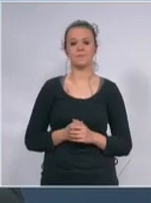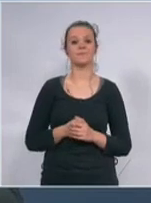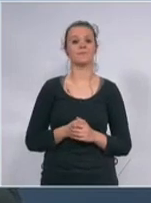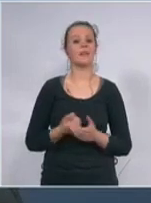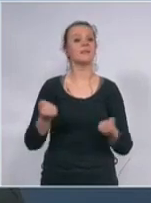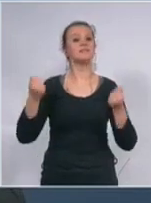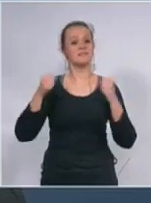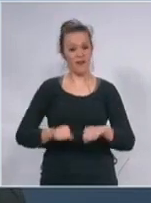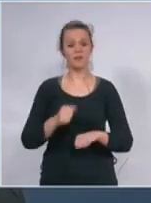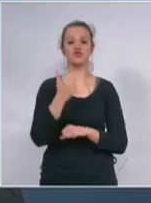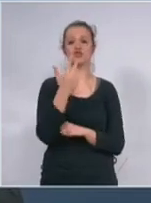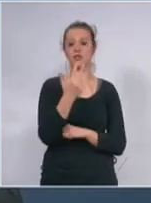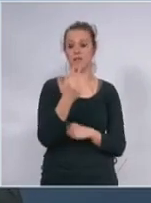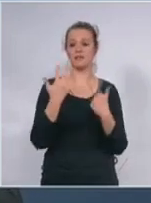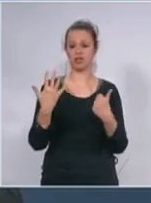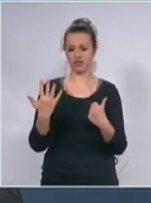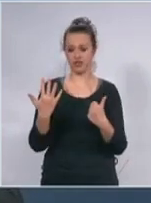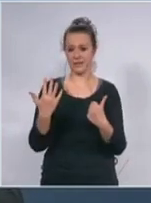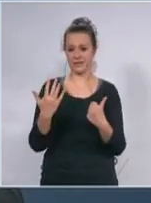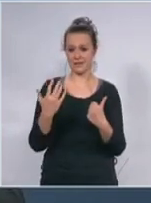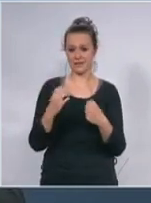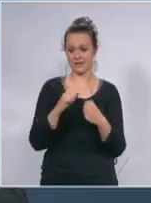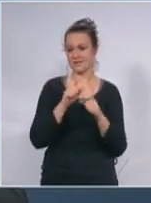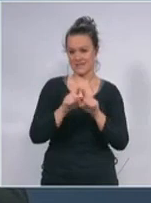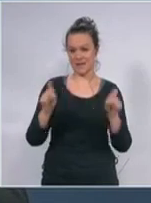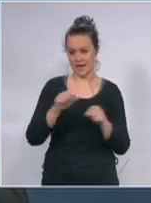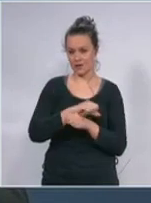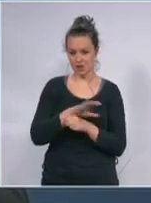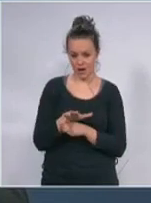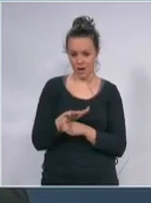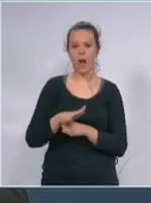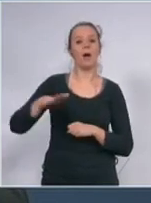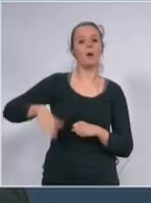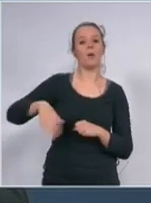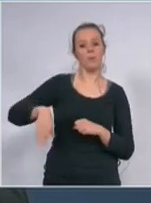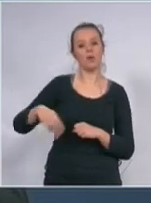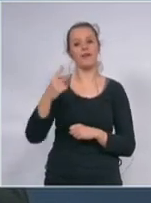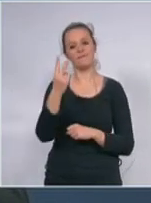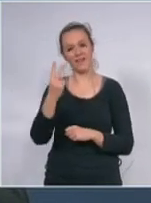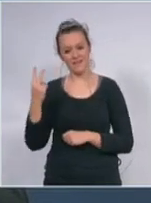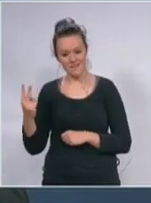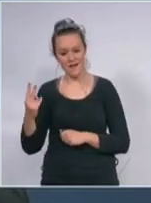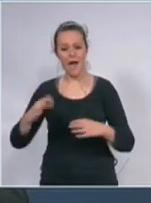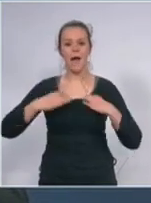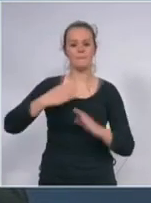novo zaraženih. Dakle, u ovom trenutku 22 posle poodne i pre poodne